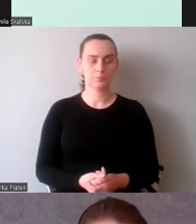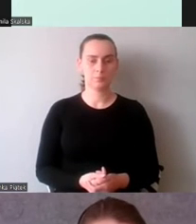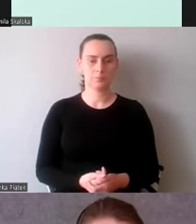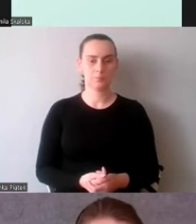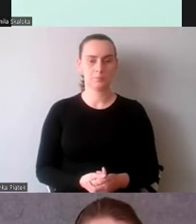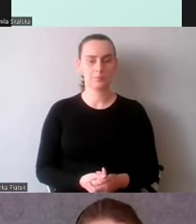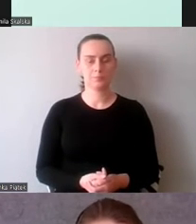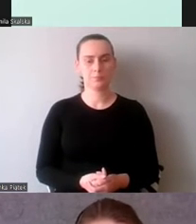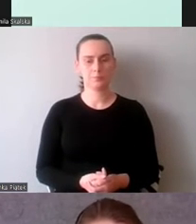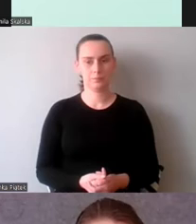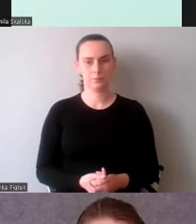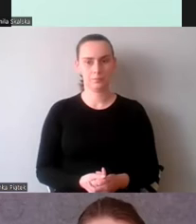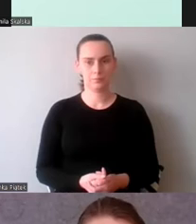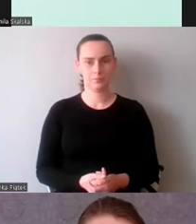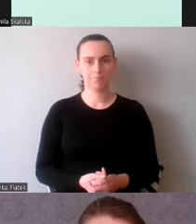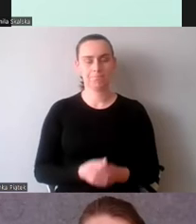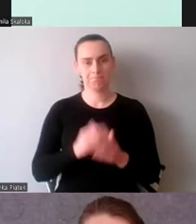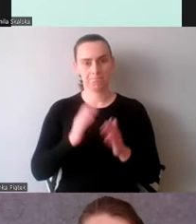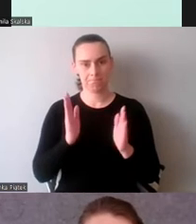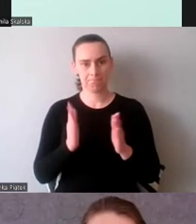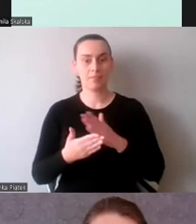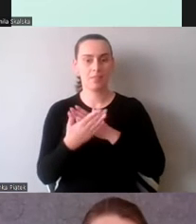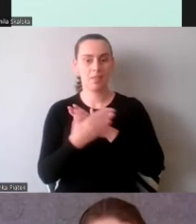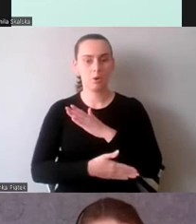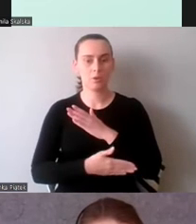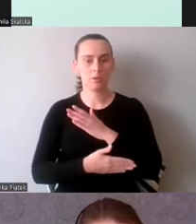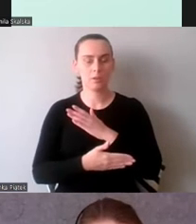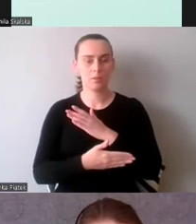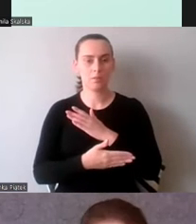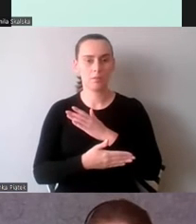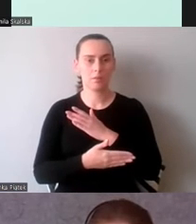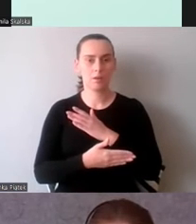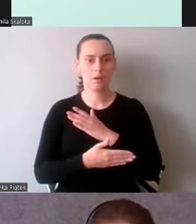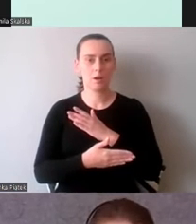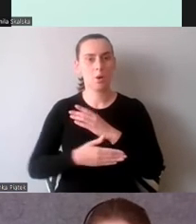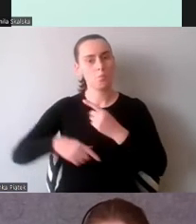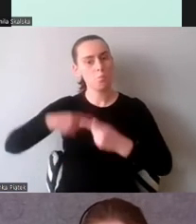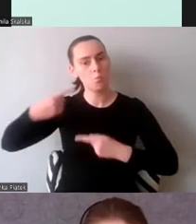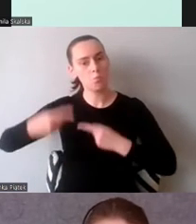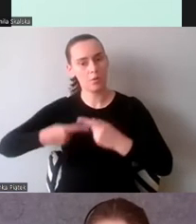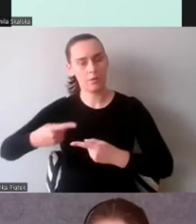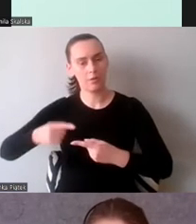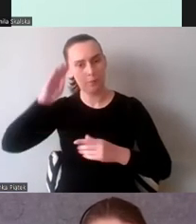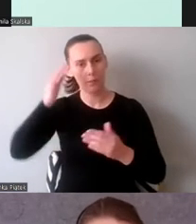I koniec, na koniec, procesy poznawcze.